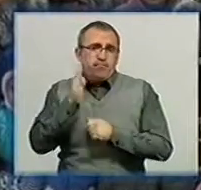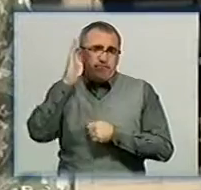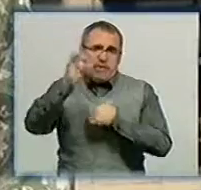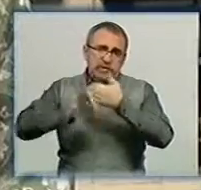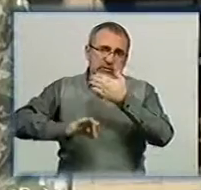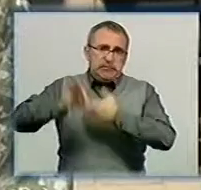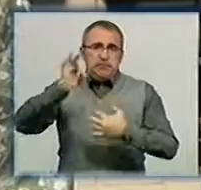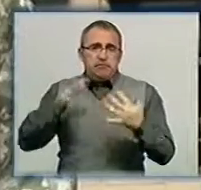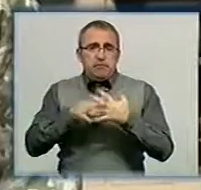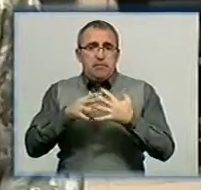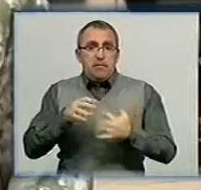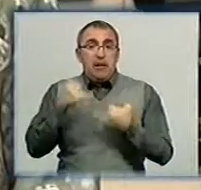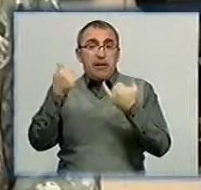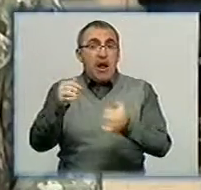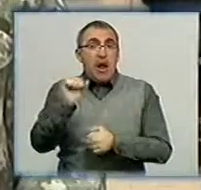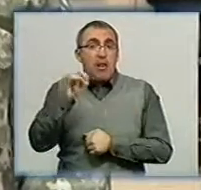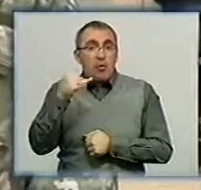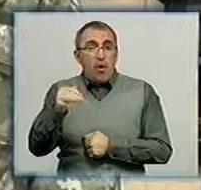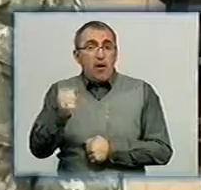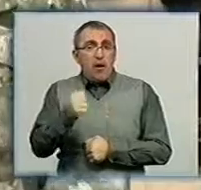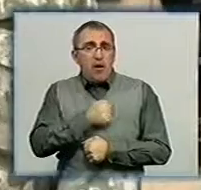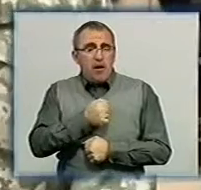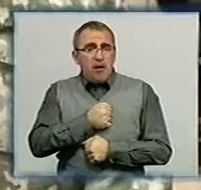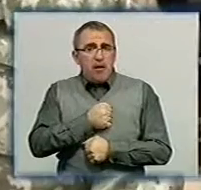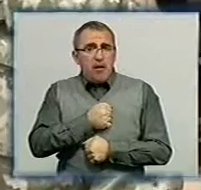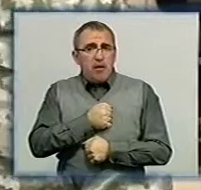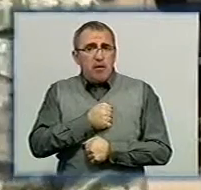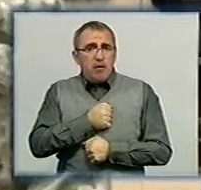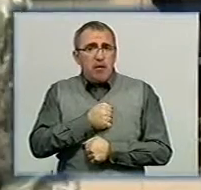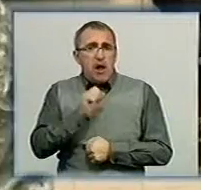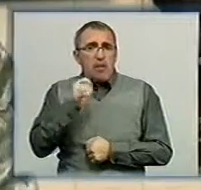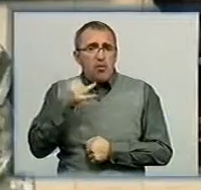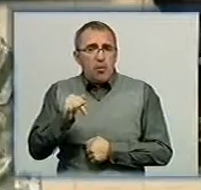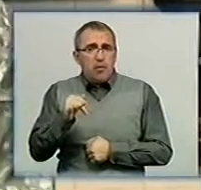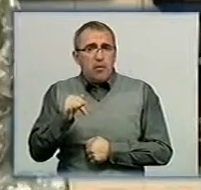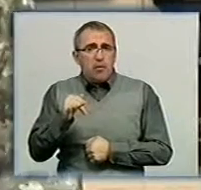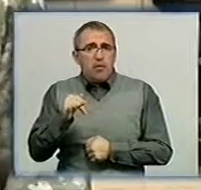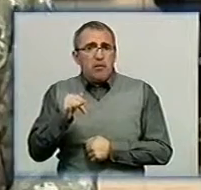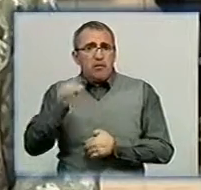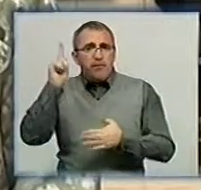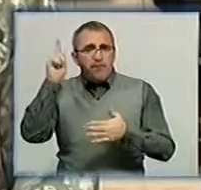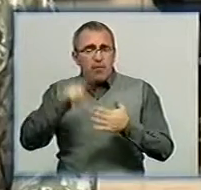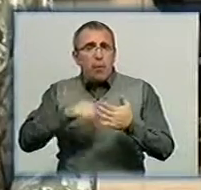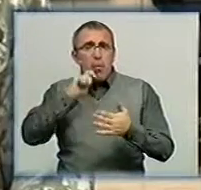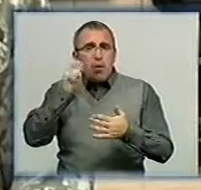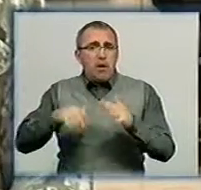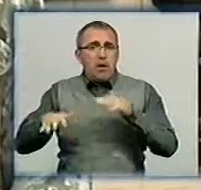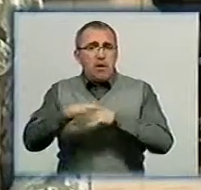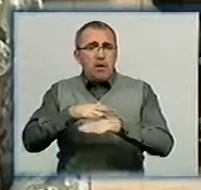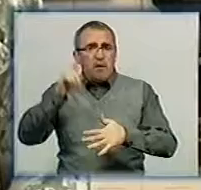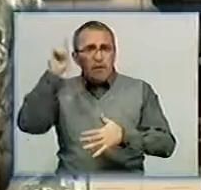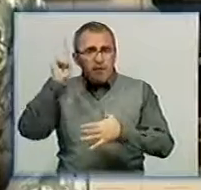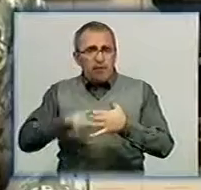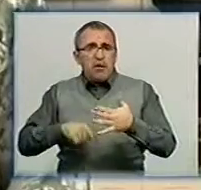Схід. Для Анатолія слова присягувані не були хустили, відданість українському народу, відданість